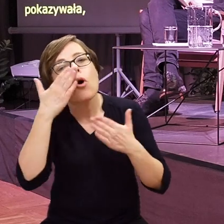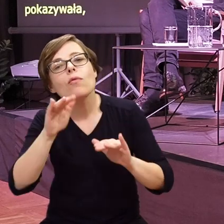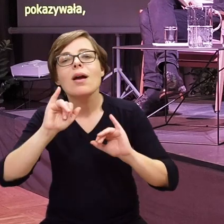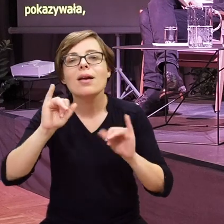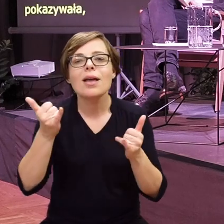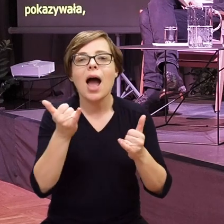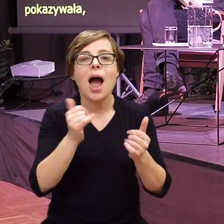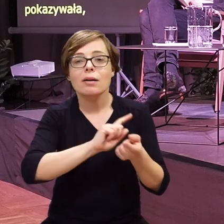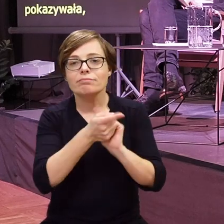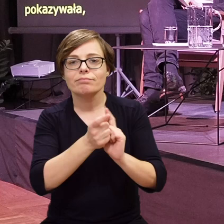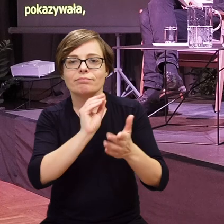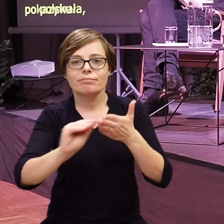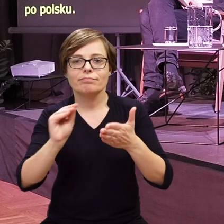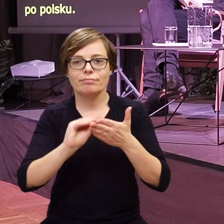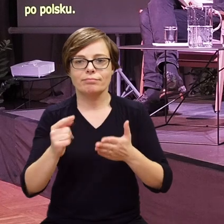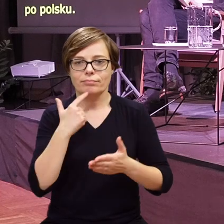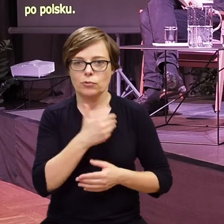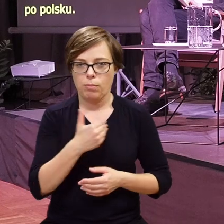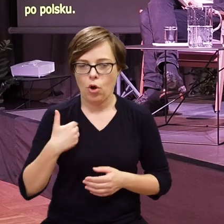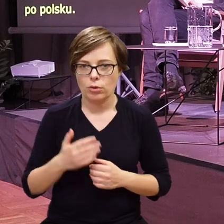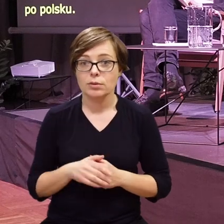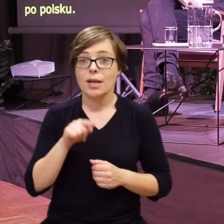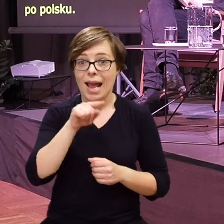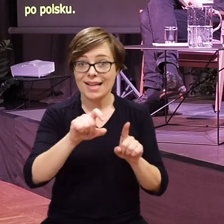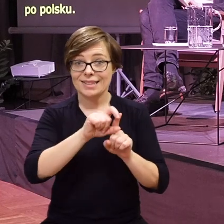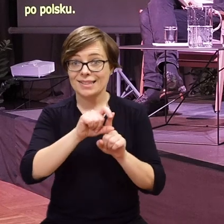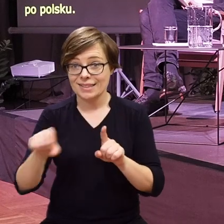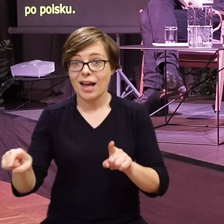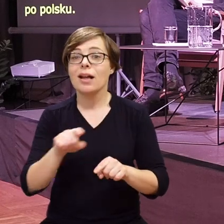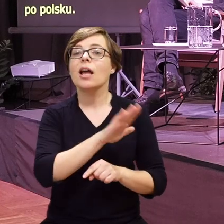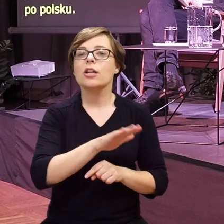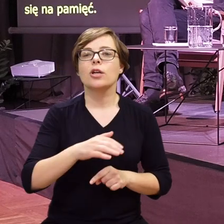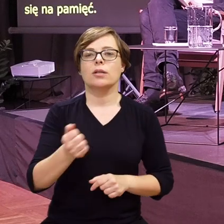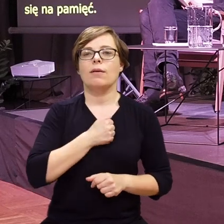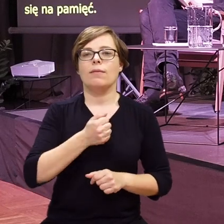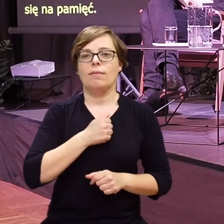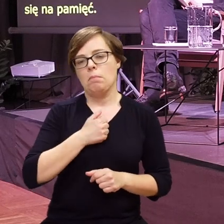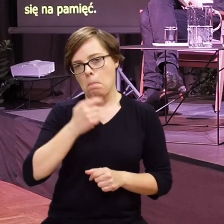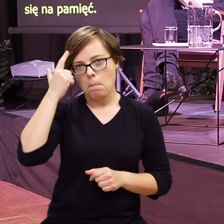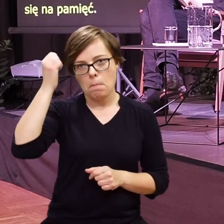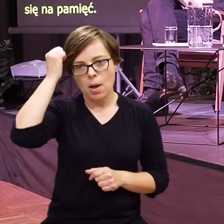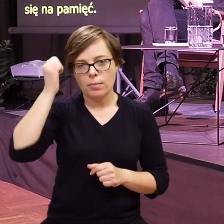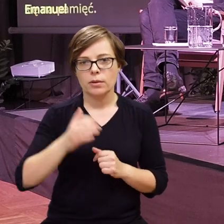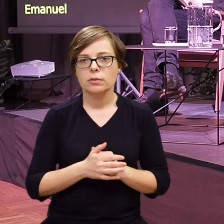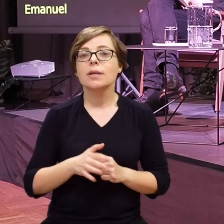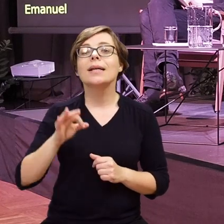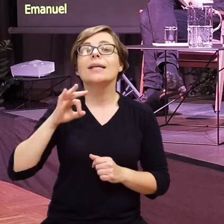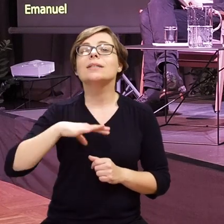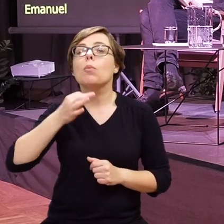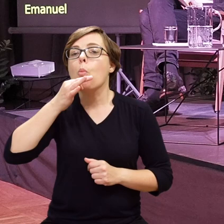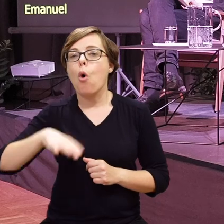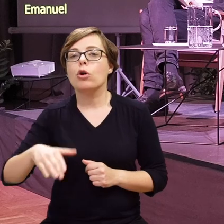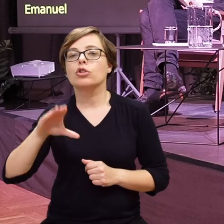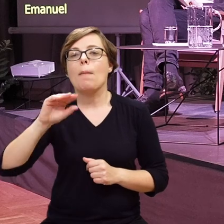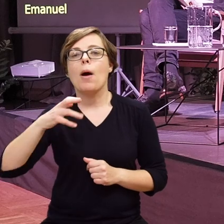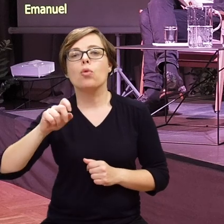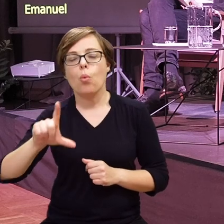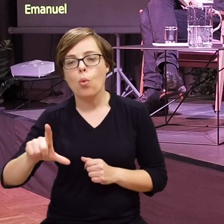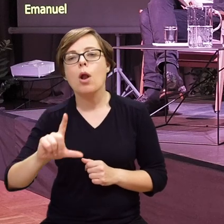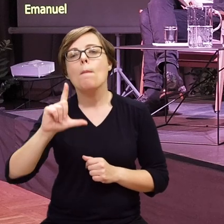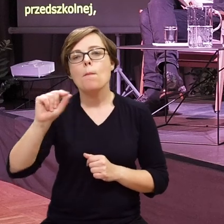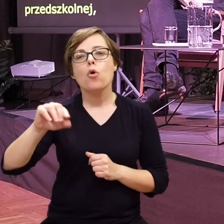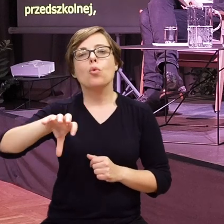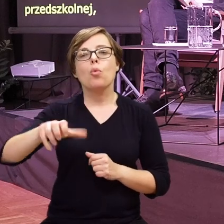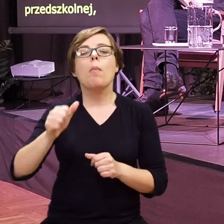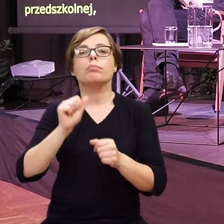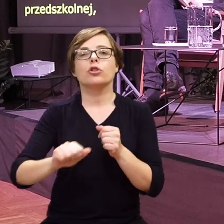zapisać wszystko po polsku. Tych zdań dzieci uczyły się na pamięć. Jej młodszy syn Emanuel poszedł